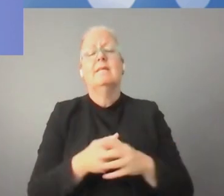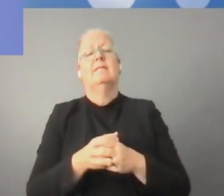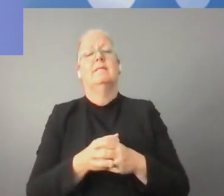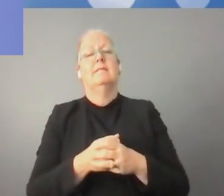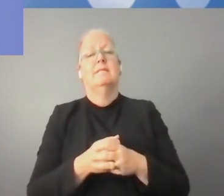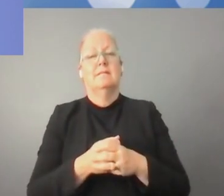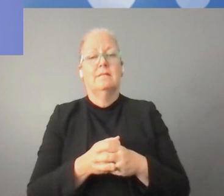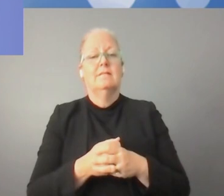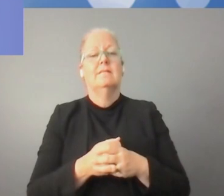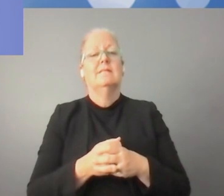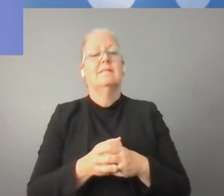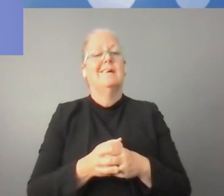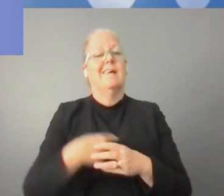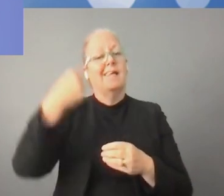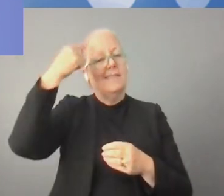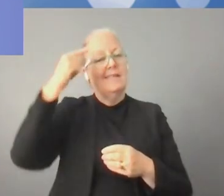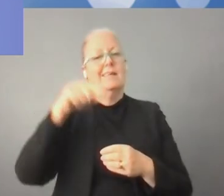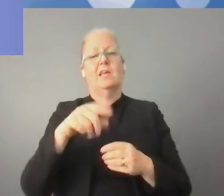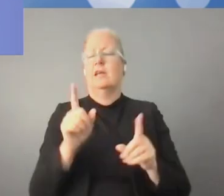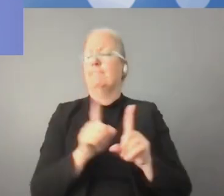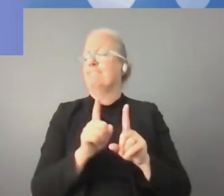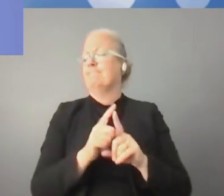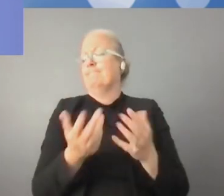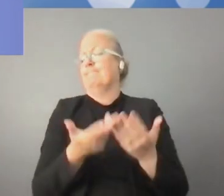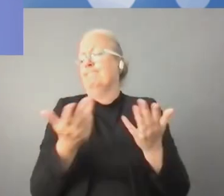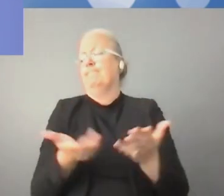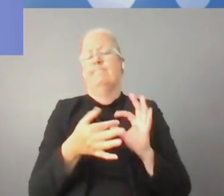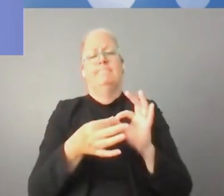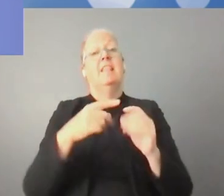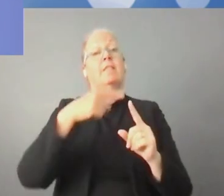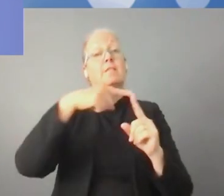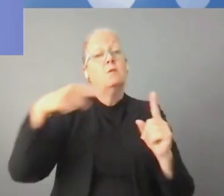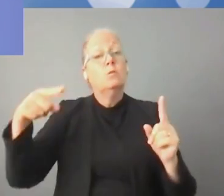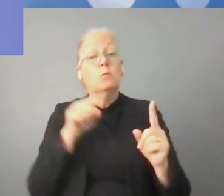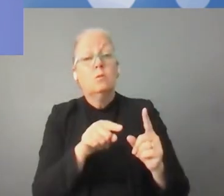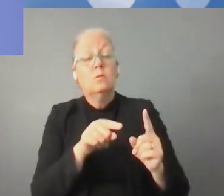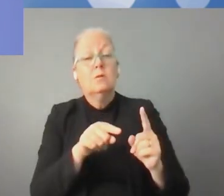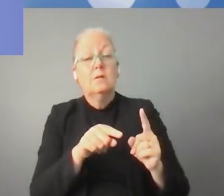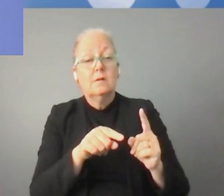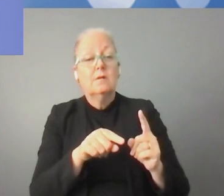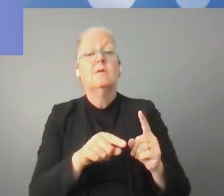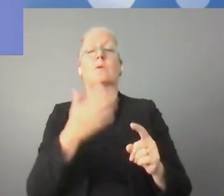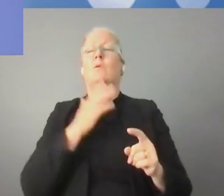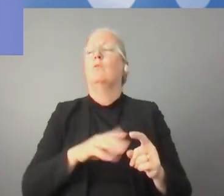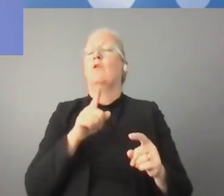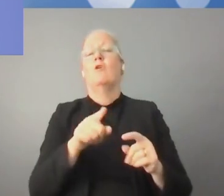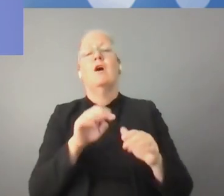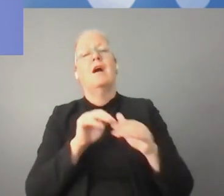وهناك رأي أننا لو أن رجال الأعمال لم يستطعوا